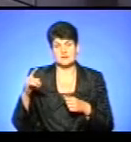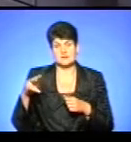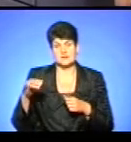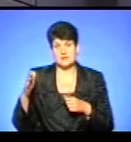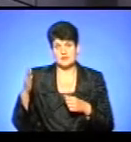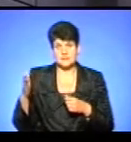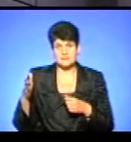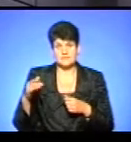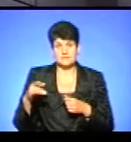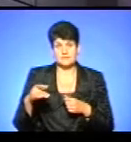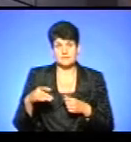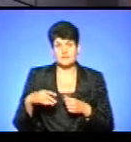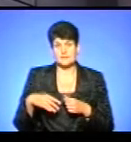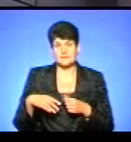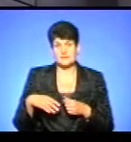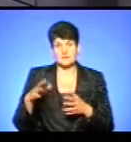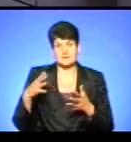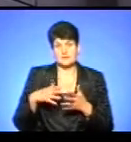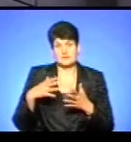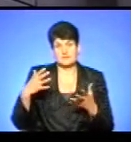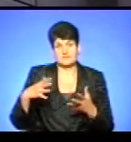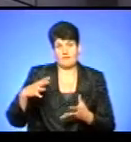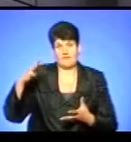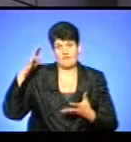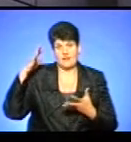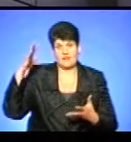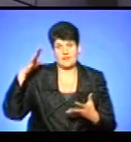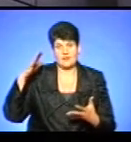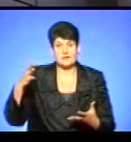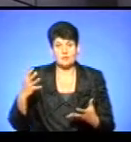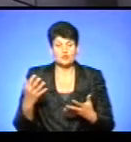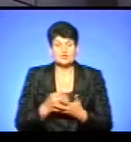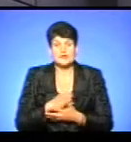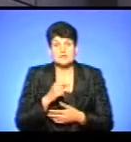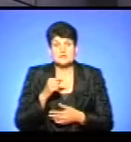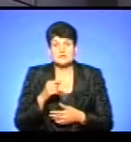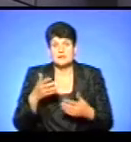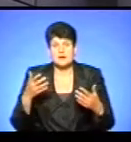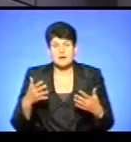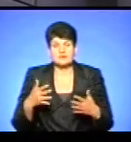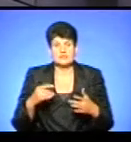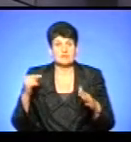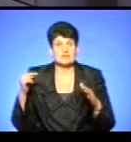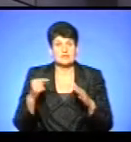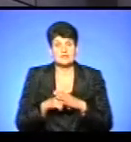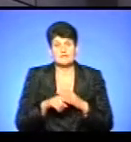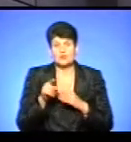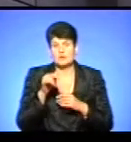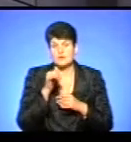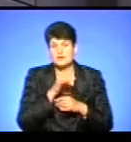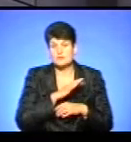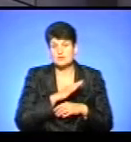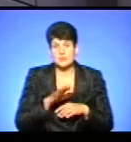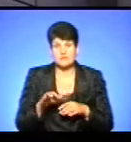не дістає, коротше, доверху, і виходить так. І ти від нього, ну, до нього втікти майже не реально, через те, що він